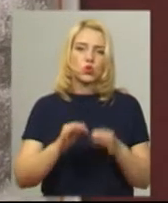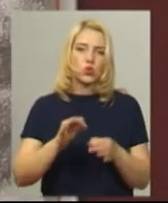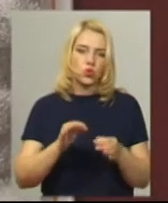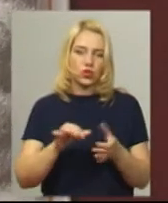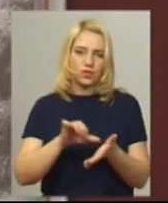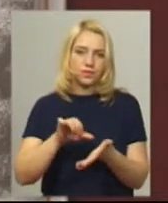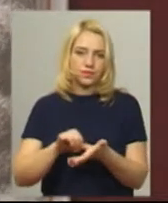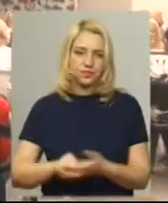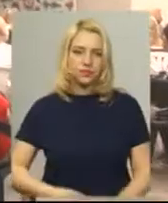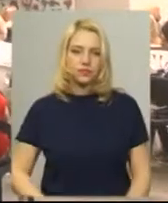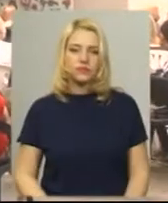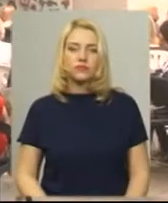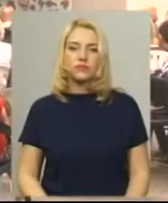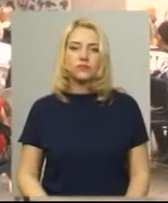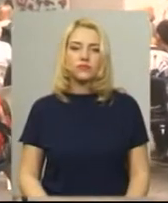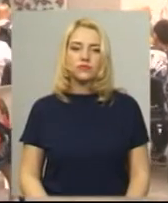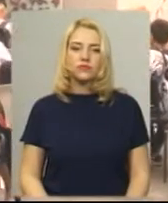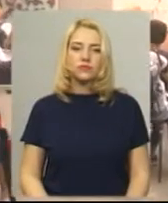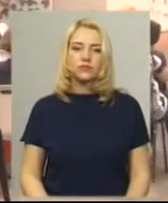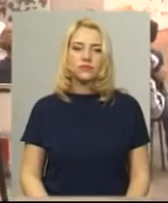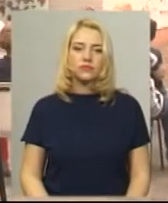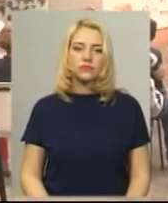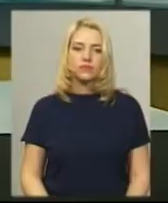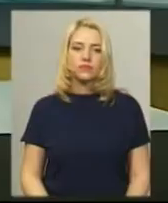Збродова, Дем'ян Цегольник, новини на Суспільному, Хмельницький.